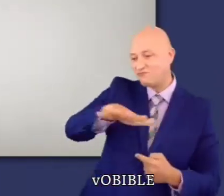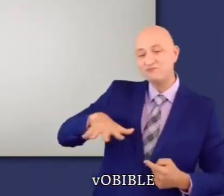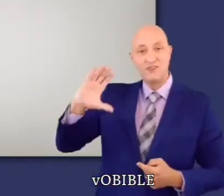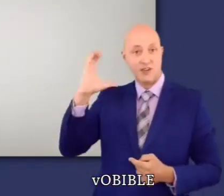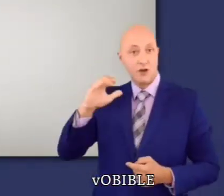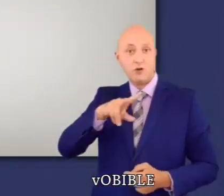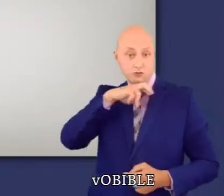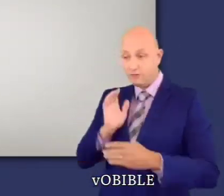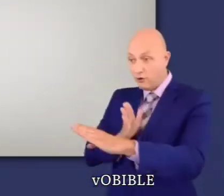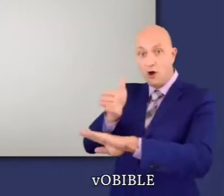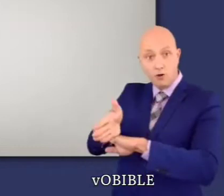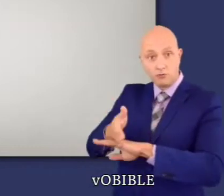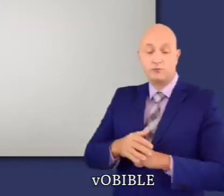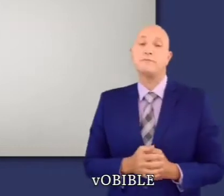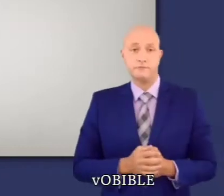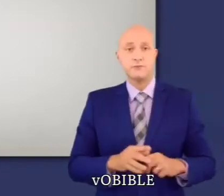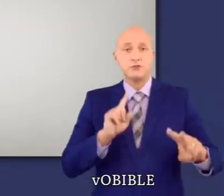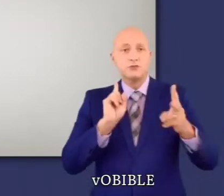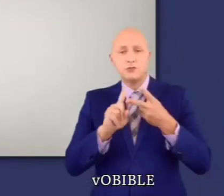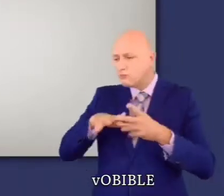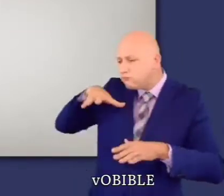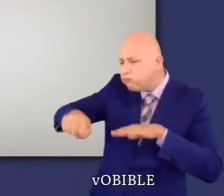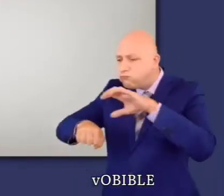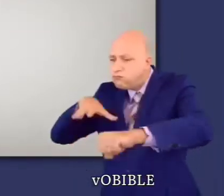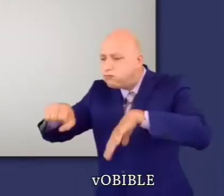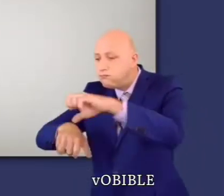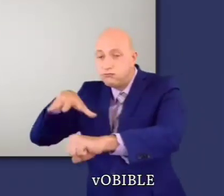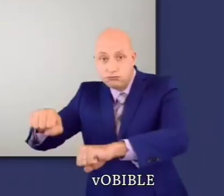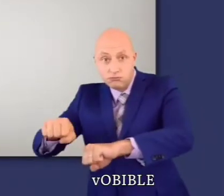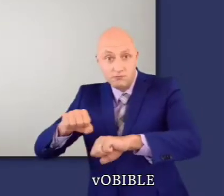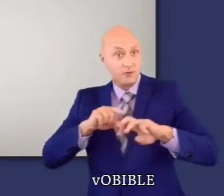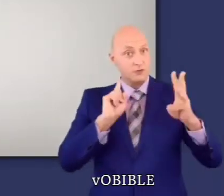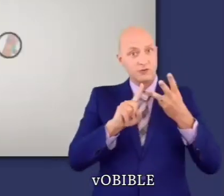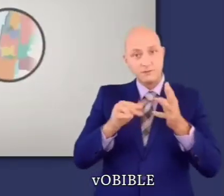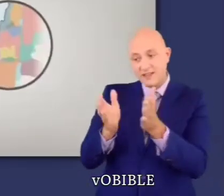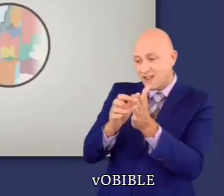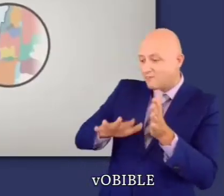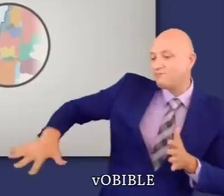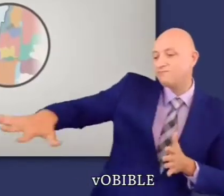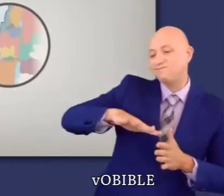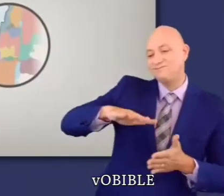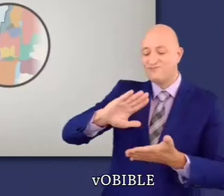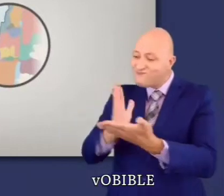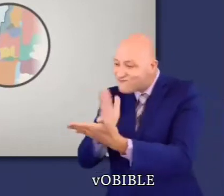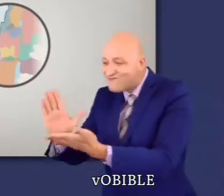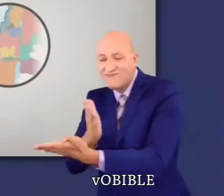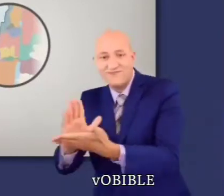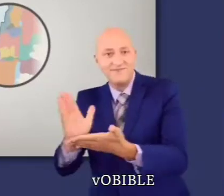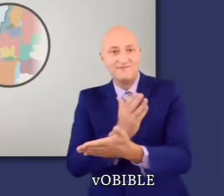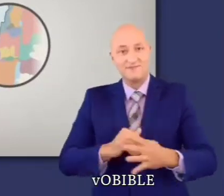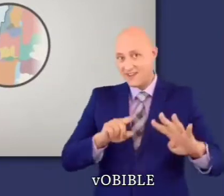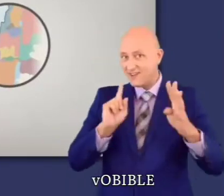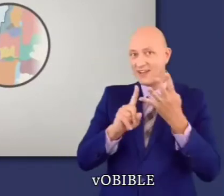quatre parties « L'entrée l'Israël en Canaan, la conquête du pays, la répartition du pays entre les